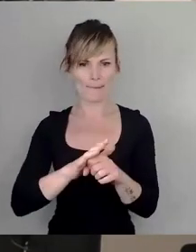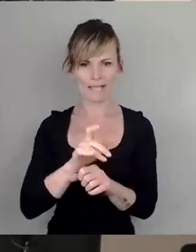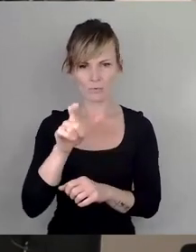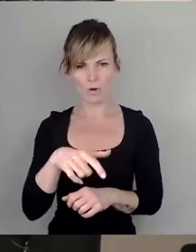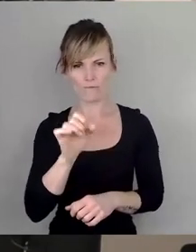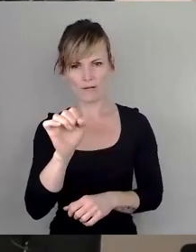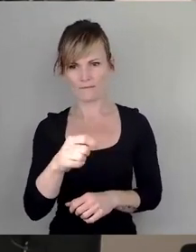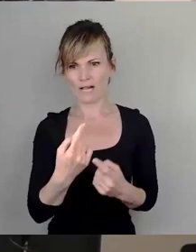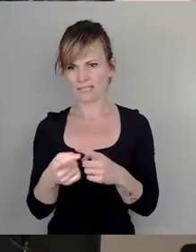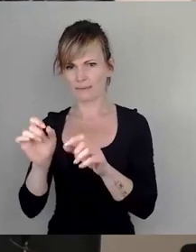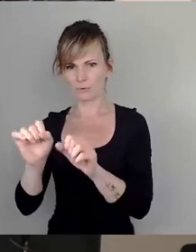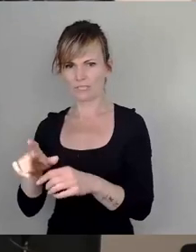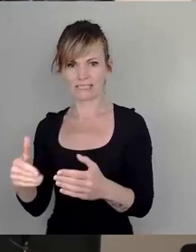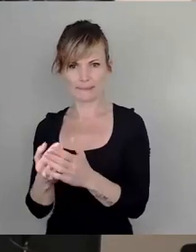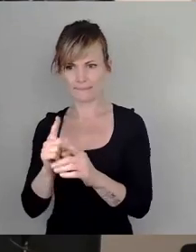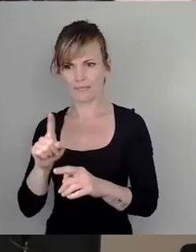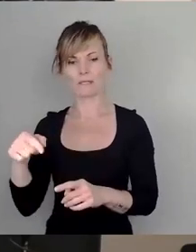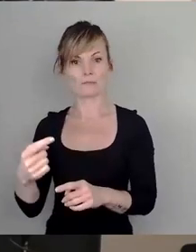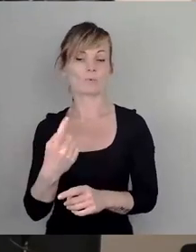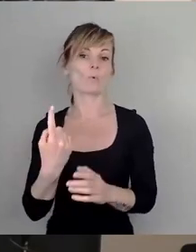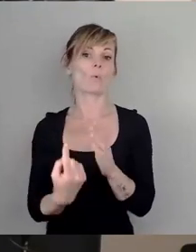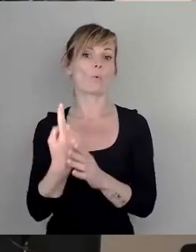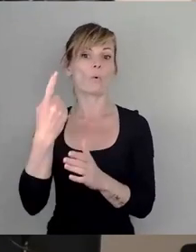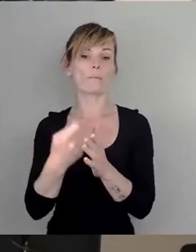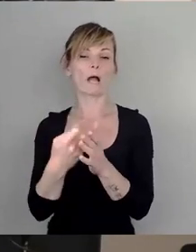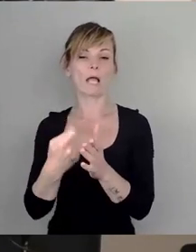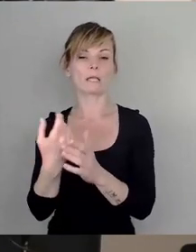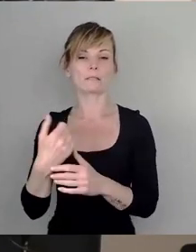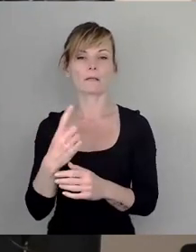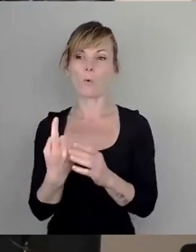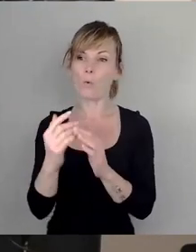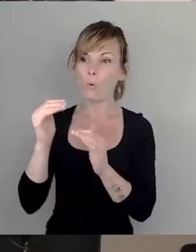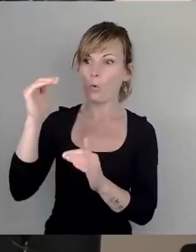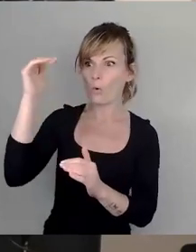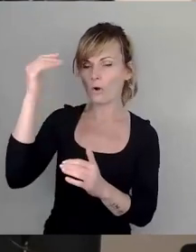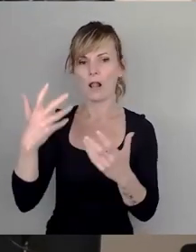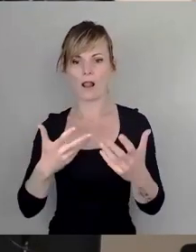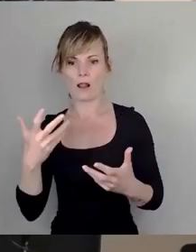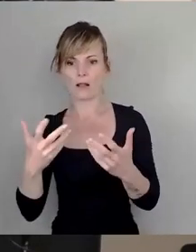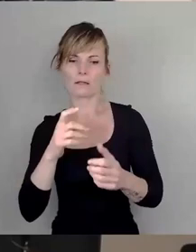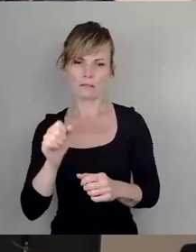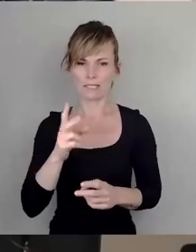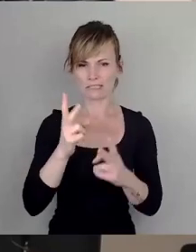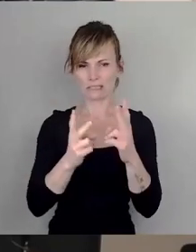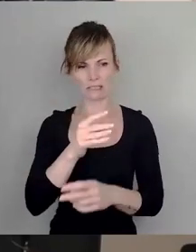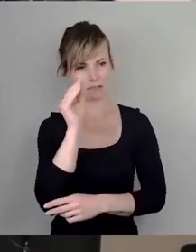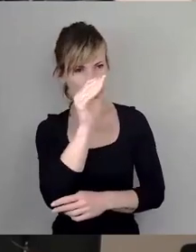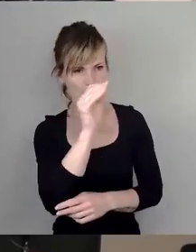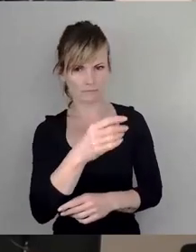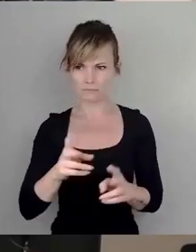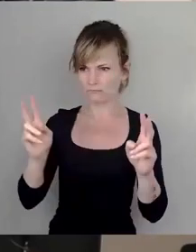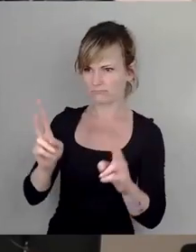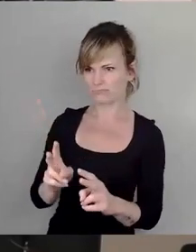man sogar gerichtlich gegen horrende Preise vorgehen, wenn man will. Man muss nicht. Und wie es darum ging, wir haben keine